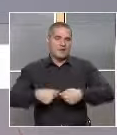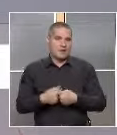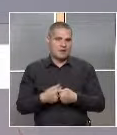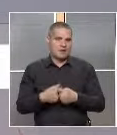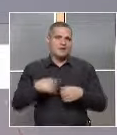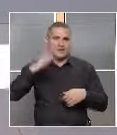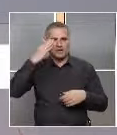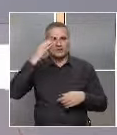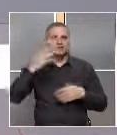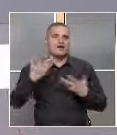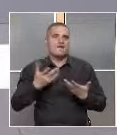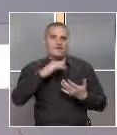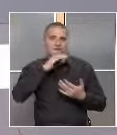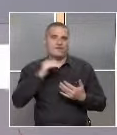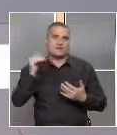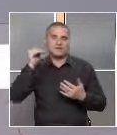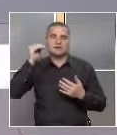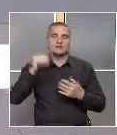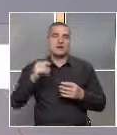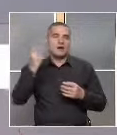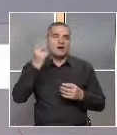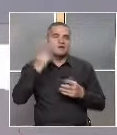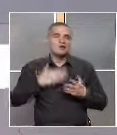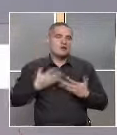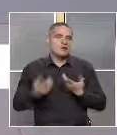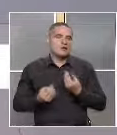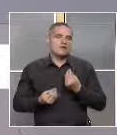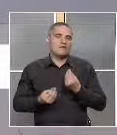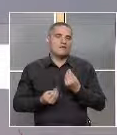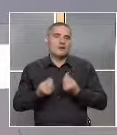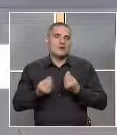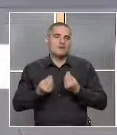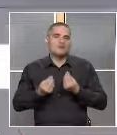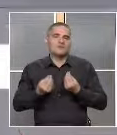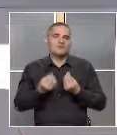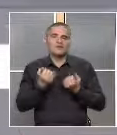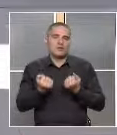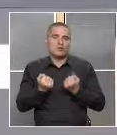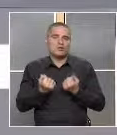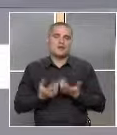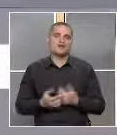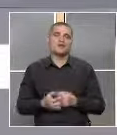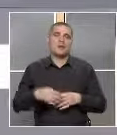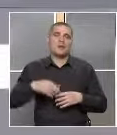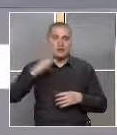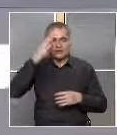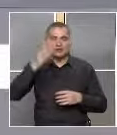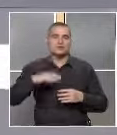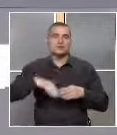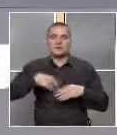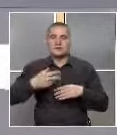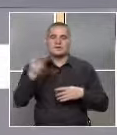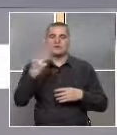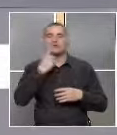Най-често на каква възраст осъзнава, че има някакви затруднения? По-често ги водят след 3